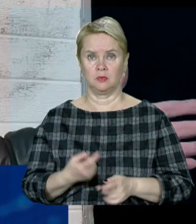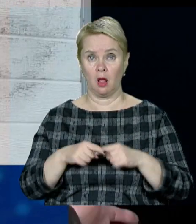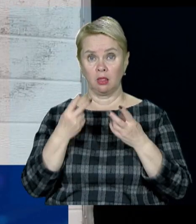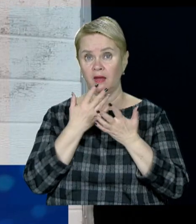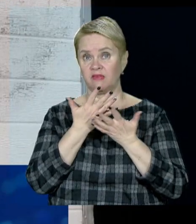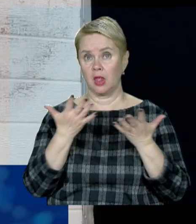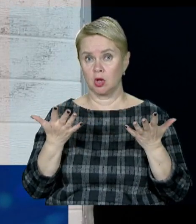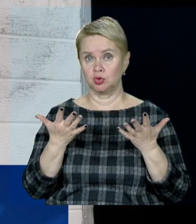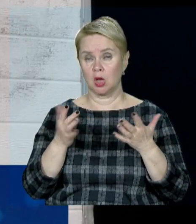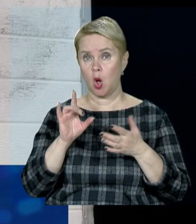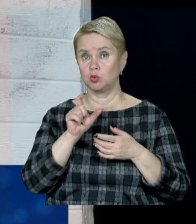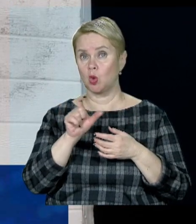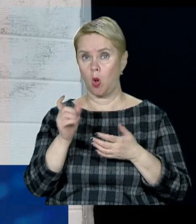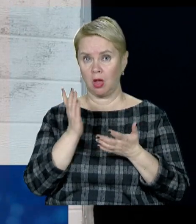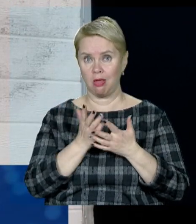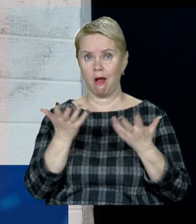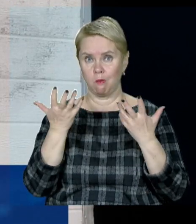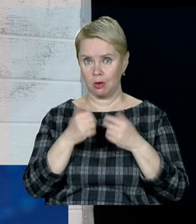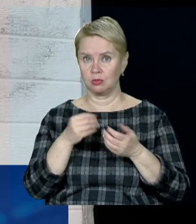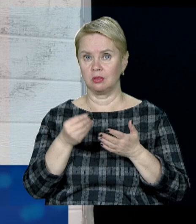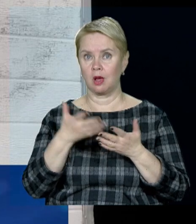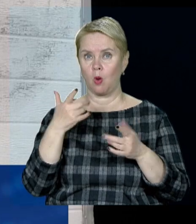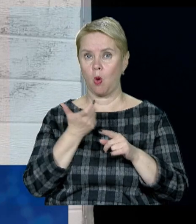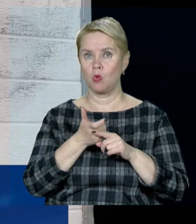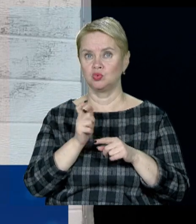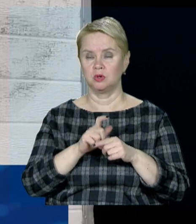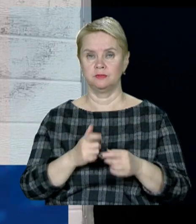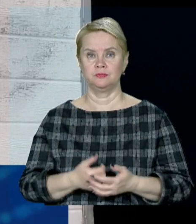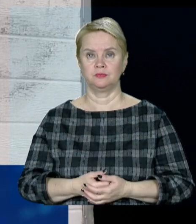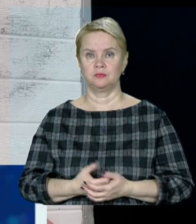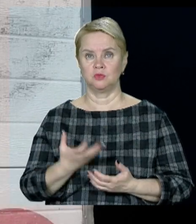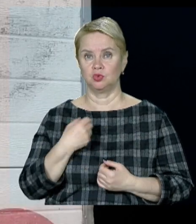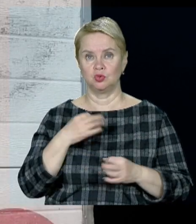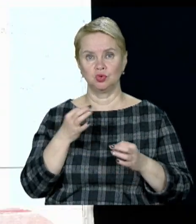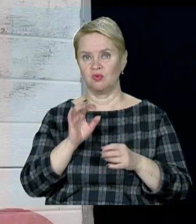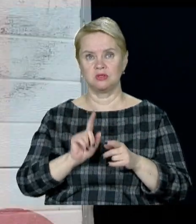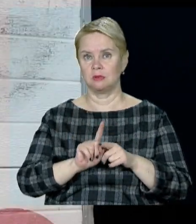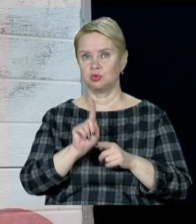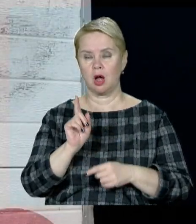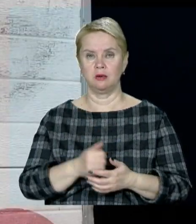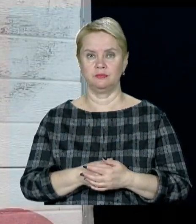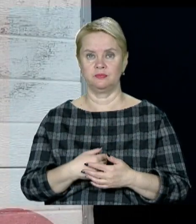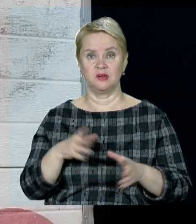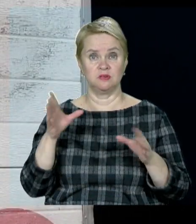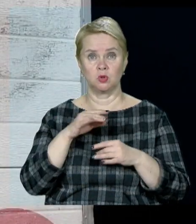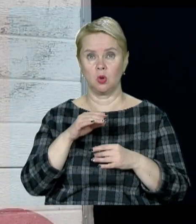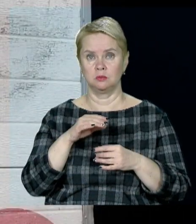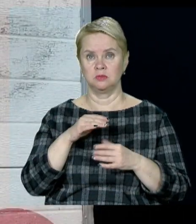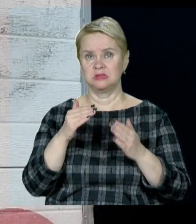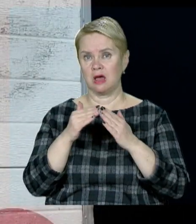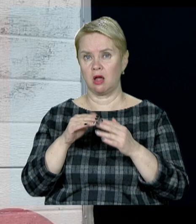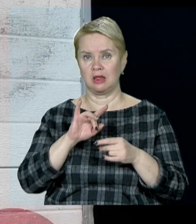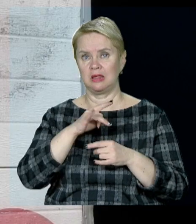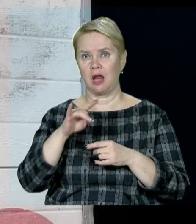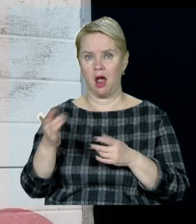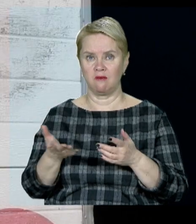зовнішні такі осколки. Є ще оборудування дорогое, тому ще ми нічого не запускали. Ну, не знаю, все здання, все дирялое. Всі